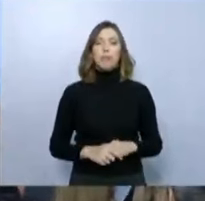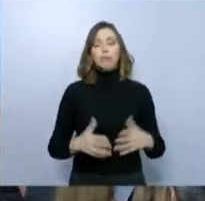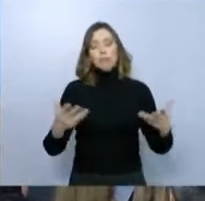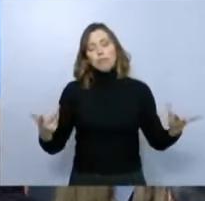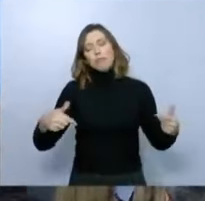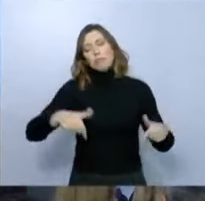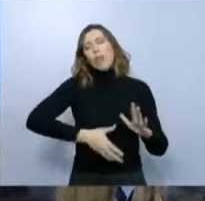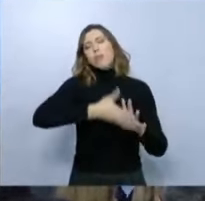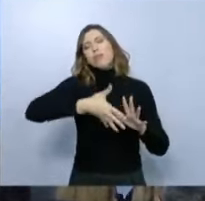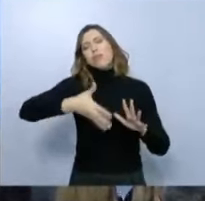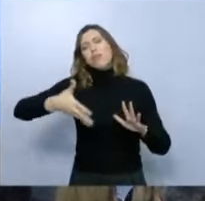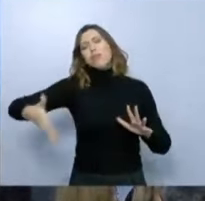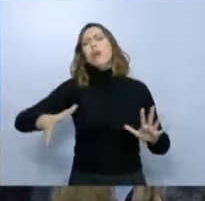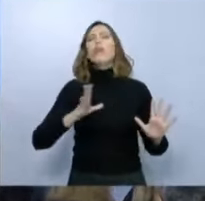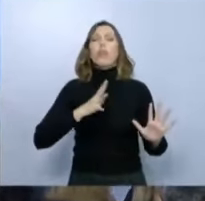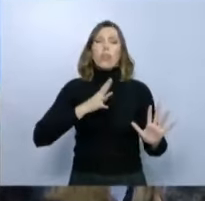Πολλά δεν θα πούμε.